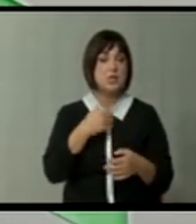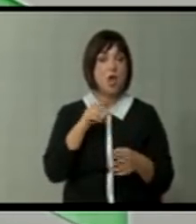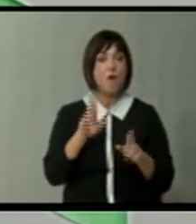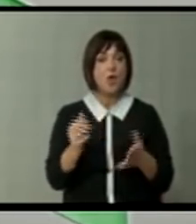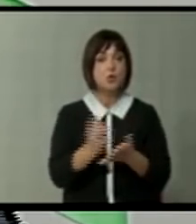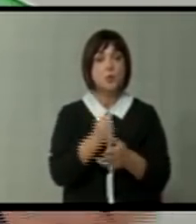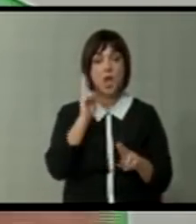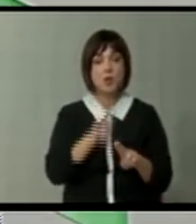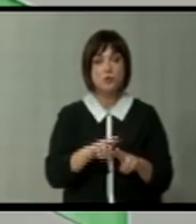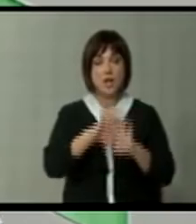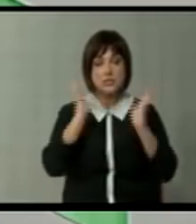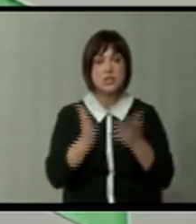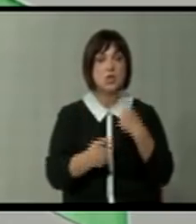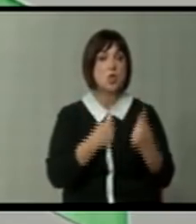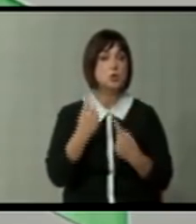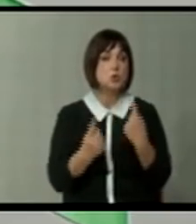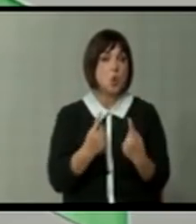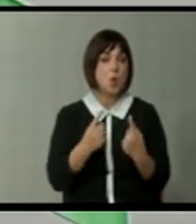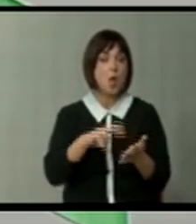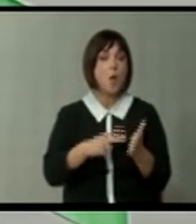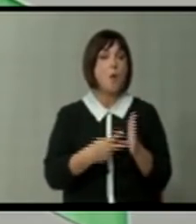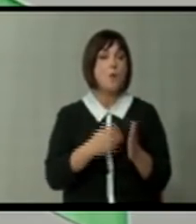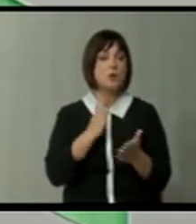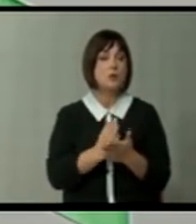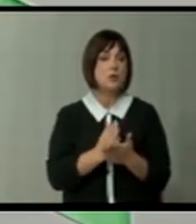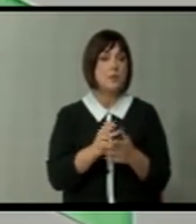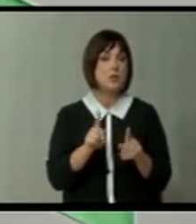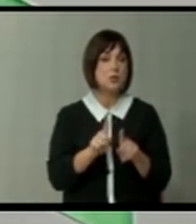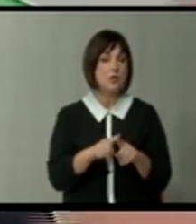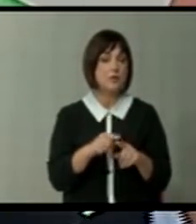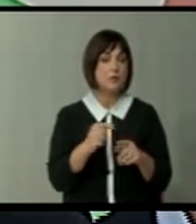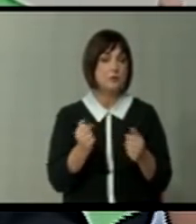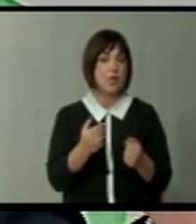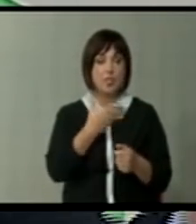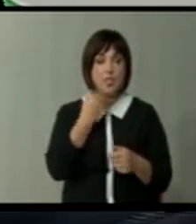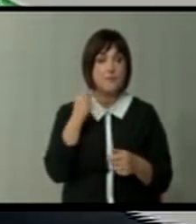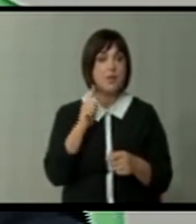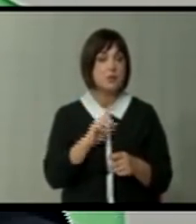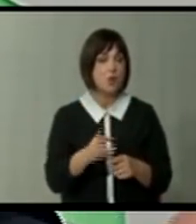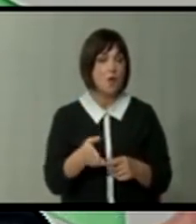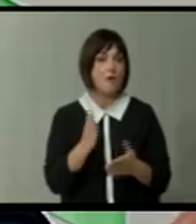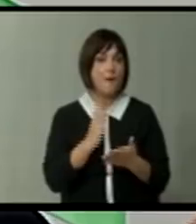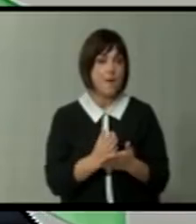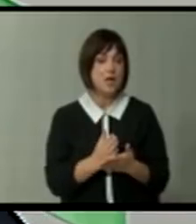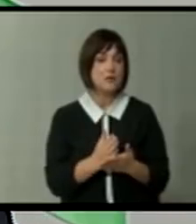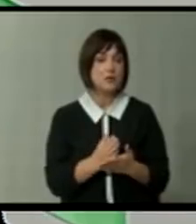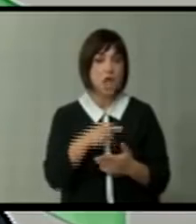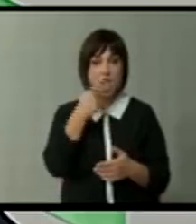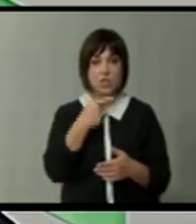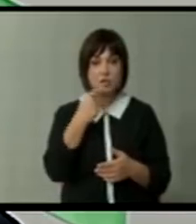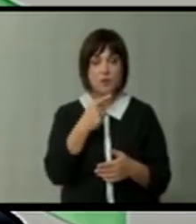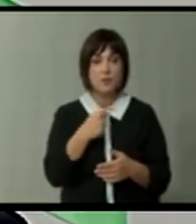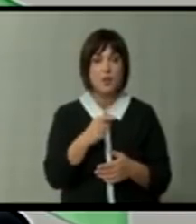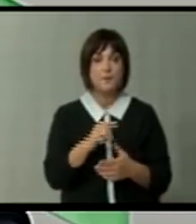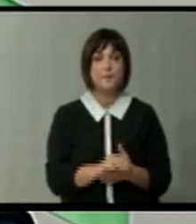добиеме решение на селава ситуација во која политиката ќе биде и со изтренирација. Нема никој. Така беше изјавата на